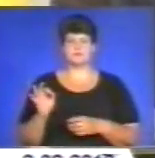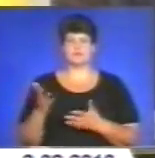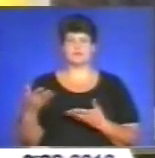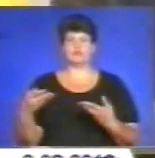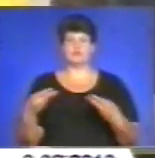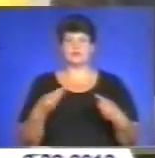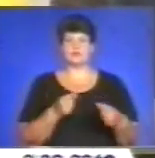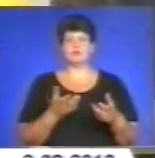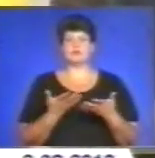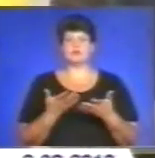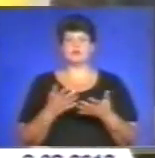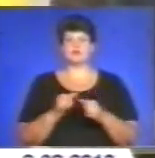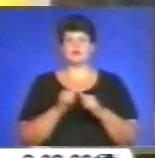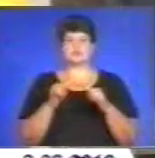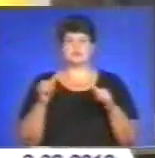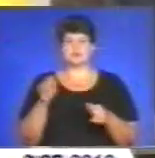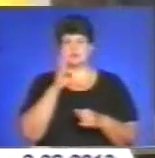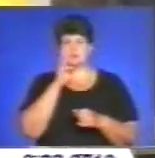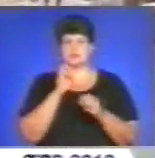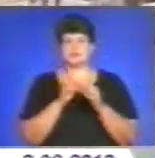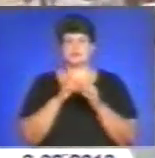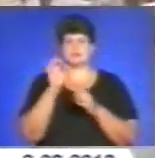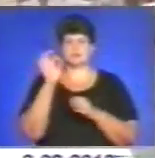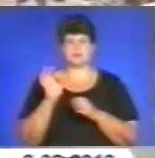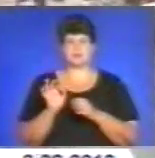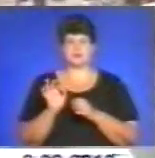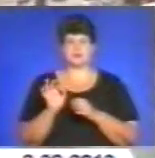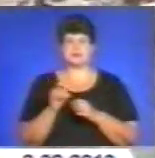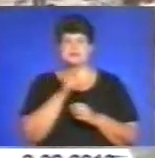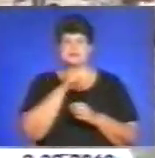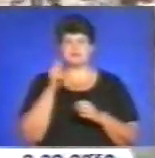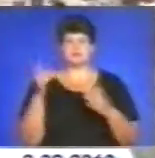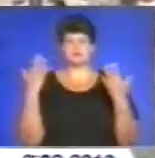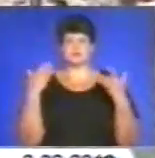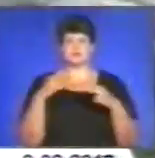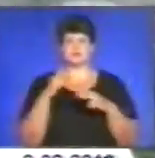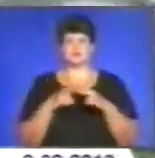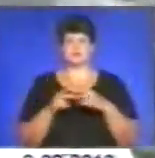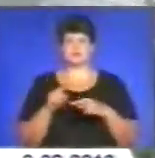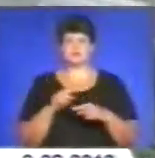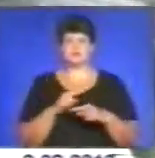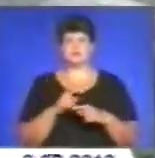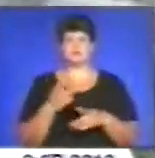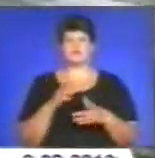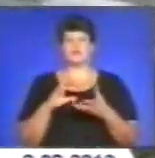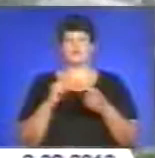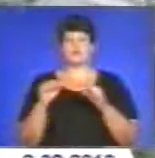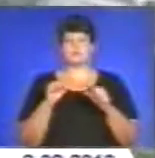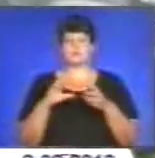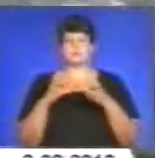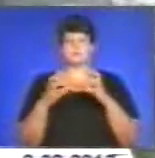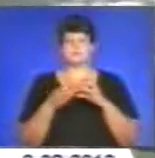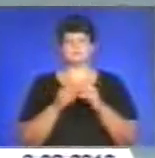зростання реальної заробітної плати на 10%. Сезон відпочинку на завершальному етапі. В уряді відбувають підсумки цьогорічного